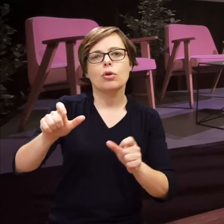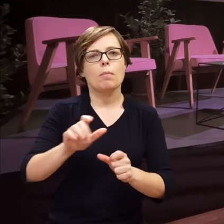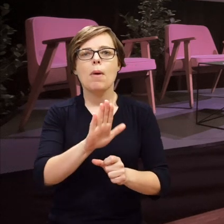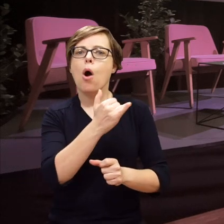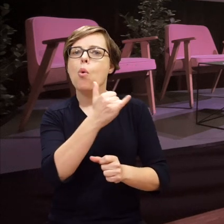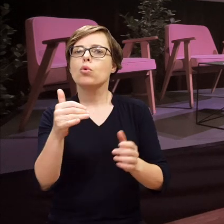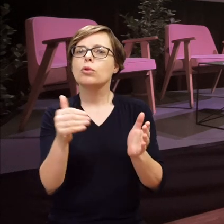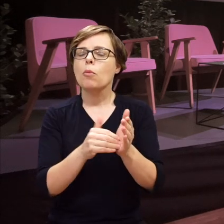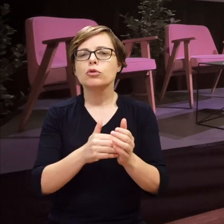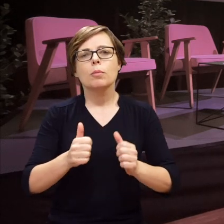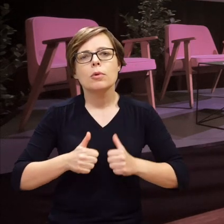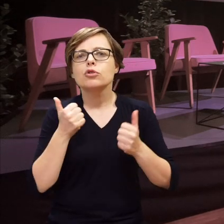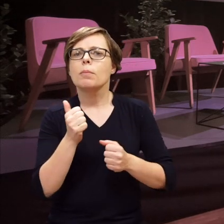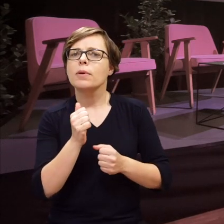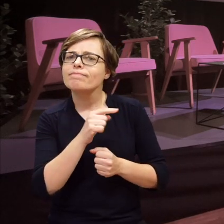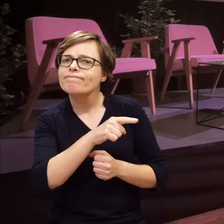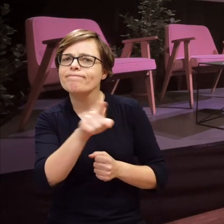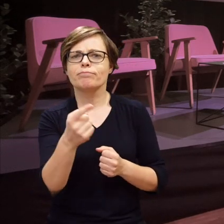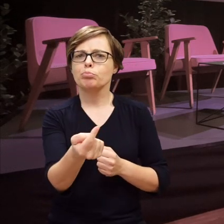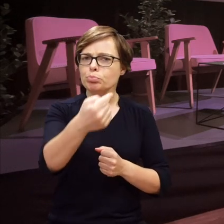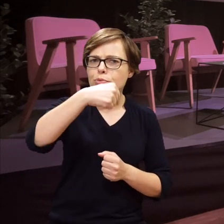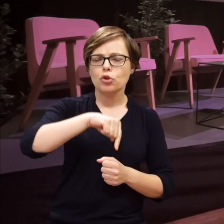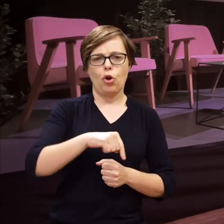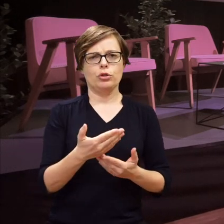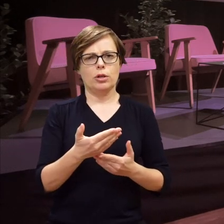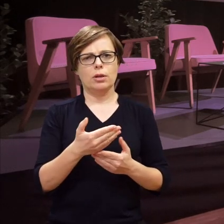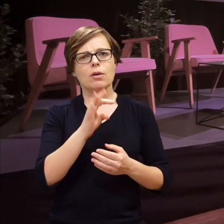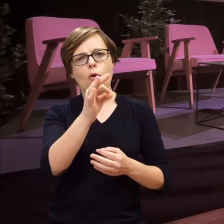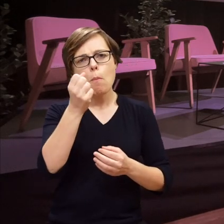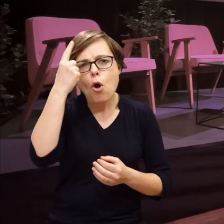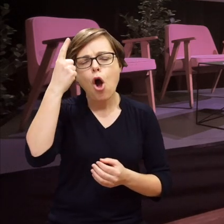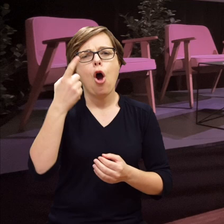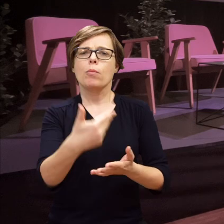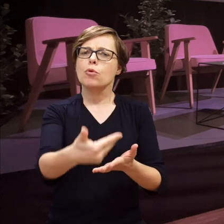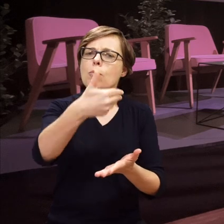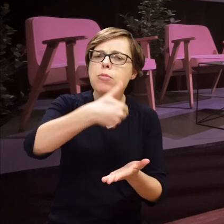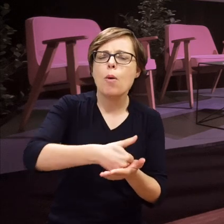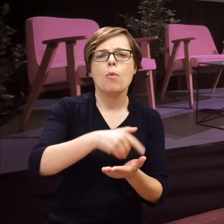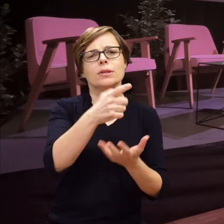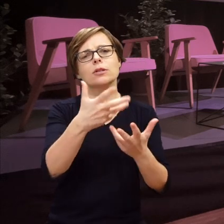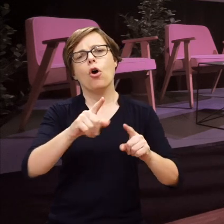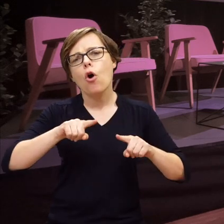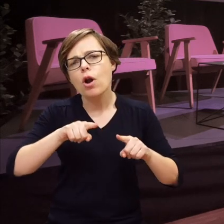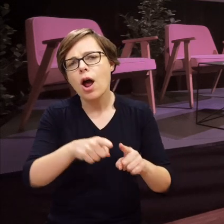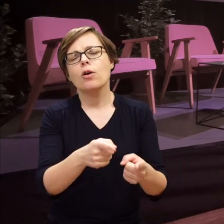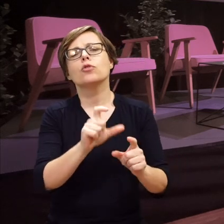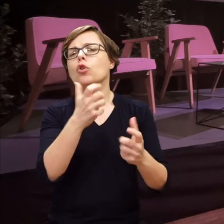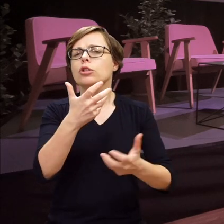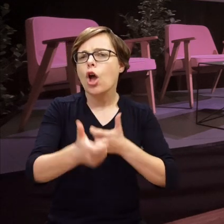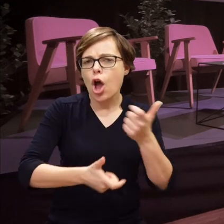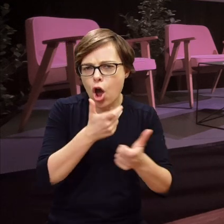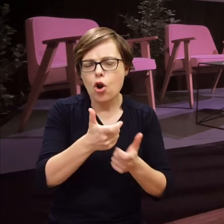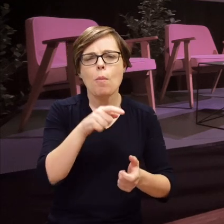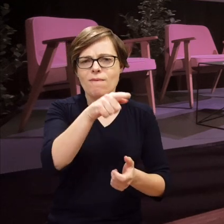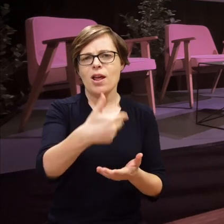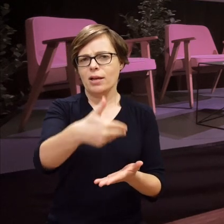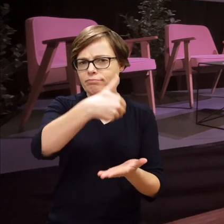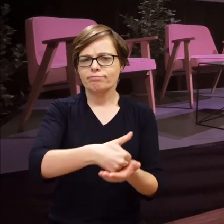z różnymi potrzebami, żebyście to Wy do nas przychodzili z inicjatywami, z tym, co chcecie organizować, co chcecie robić